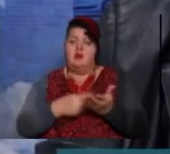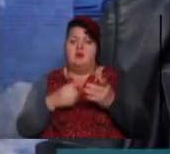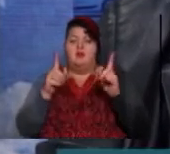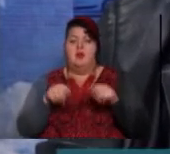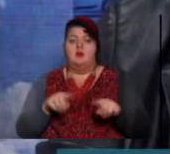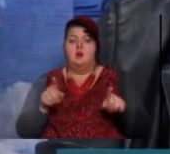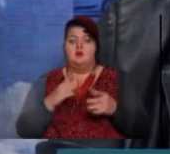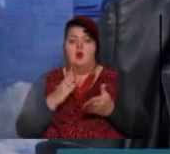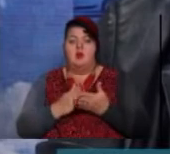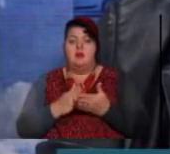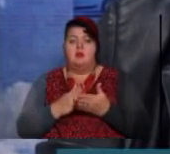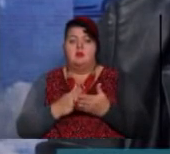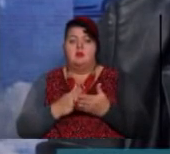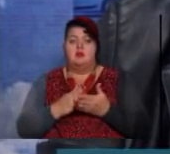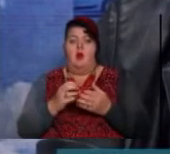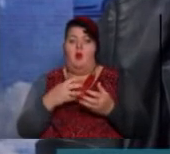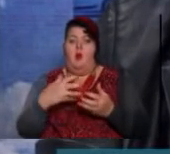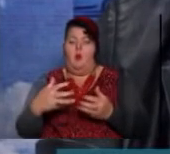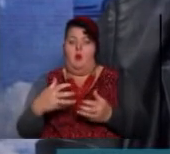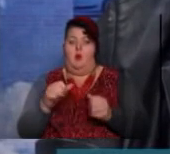є в молочній жалюзі опухоль.